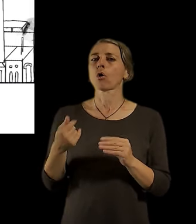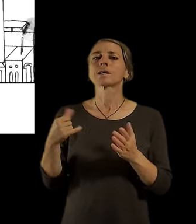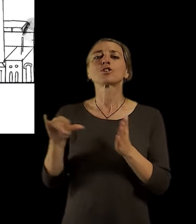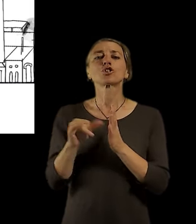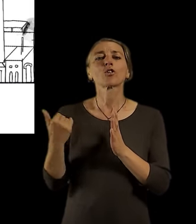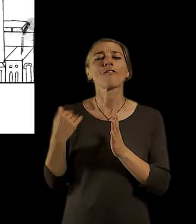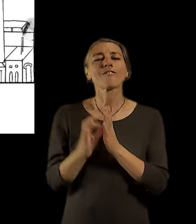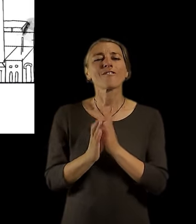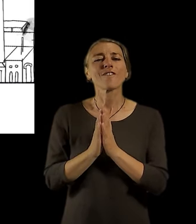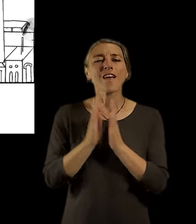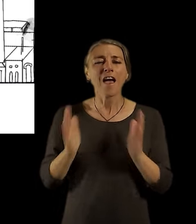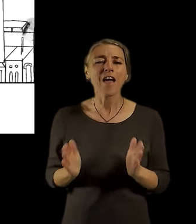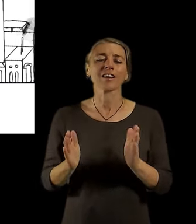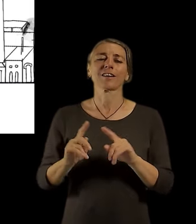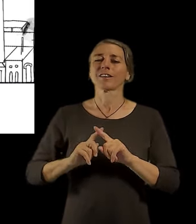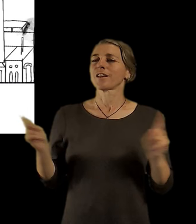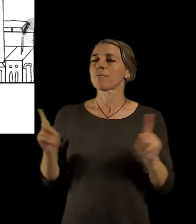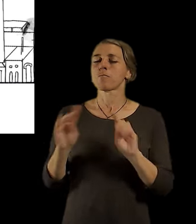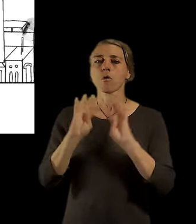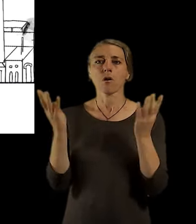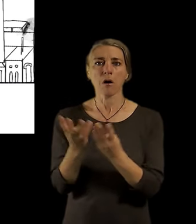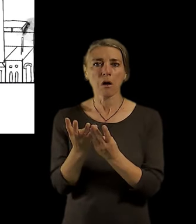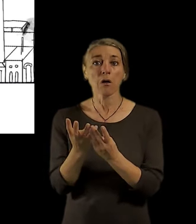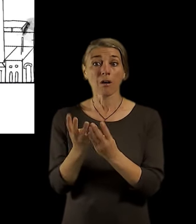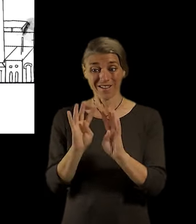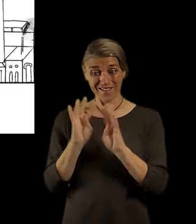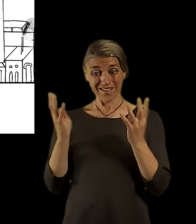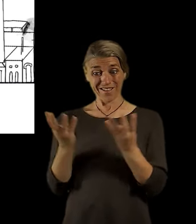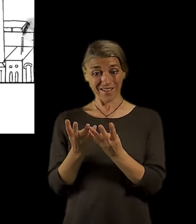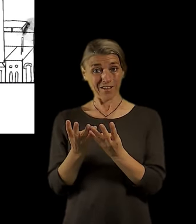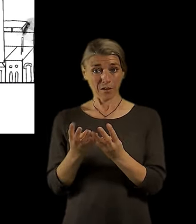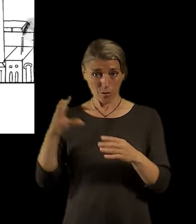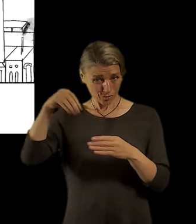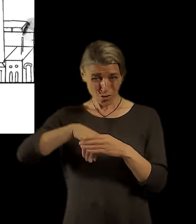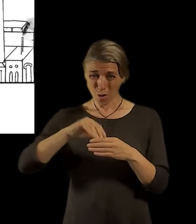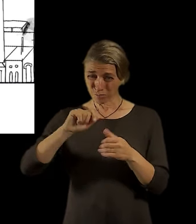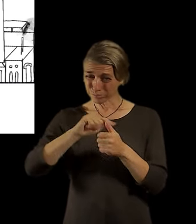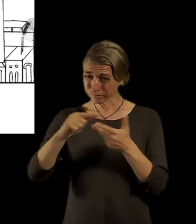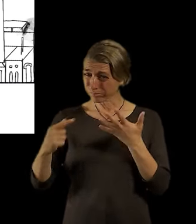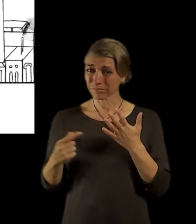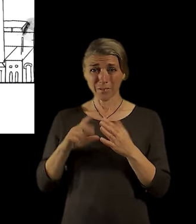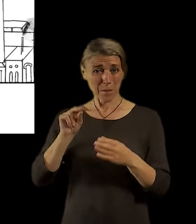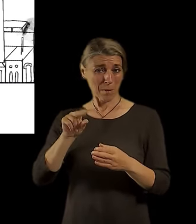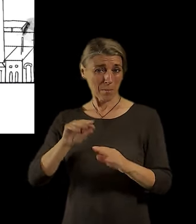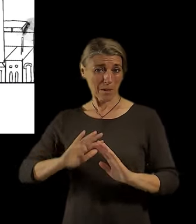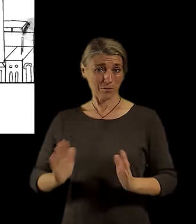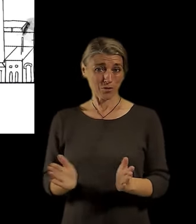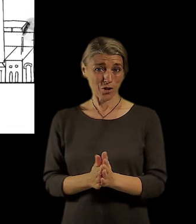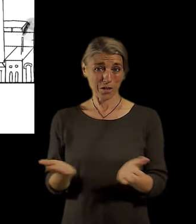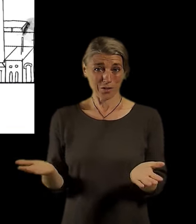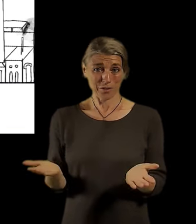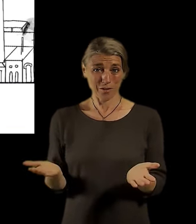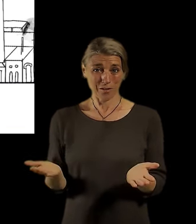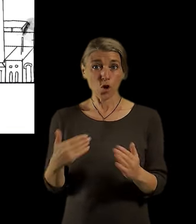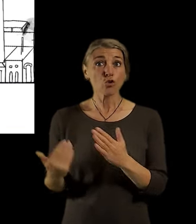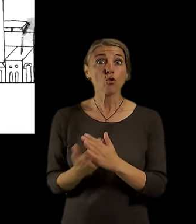jako přirozený urbání celek je zároveň městem krátkých vzdáleností. My reagujeme vlastně jenom na to, jak se